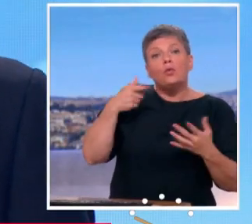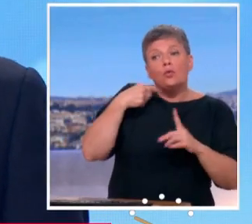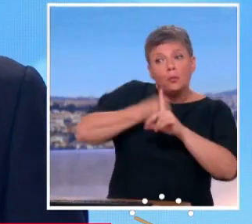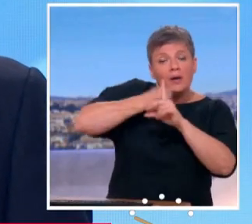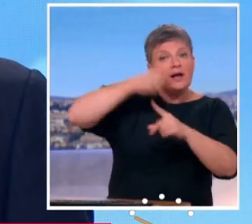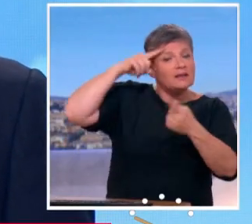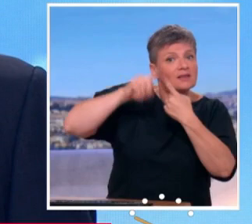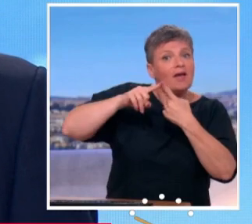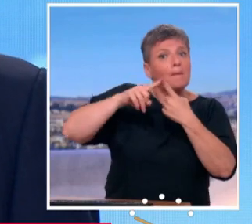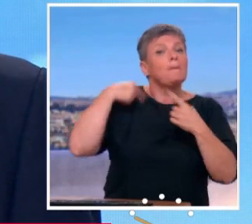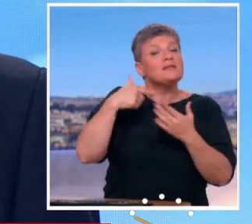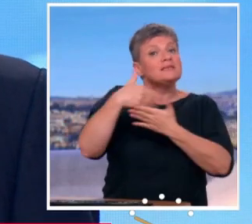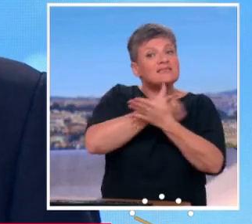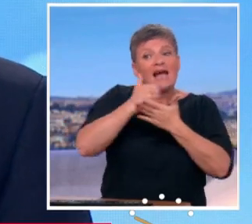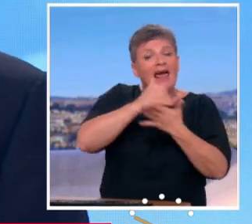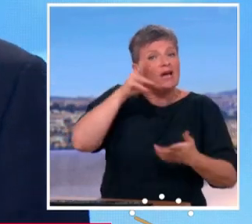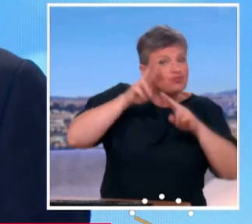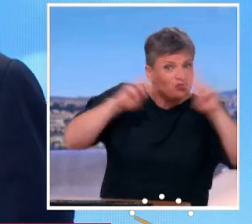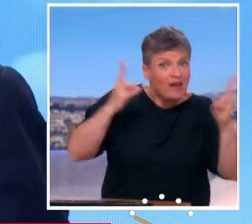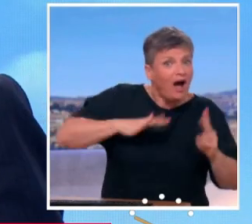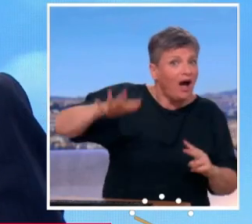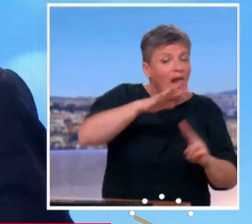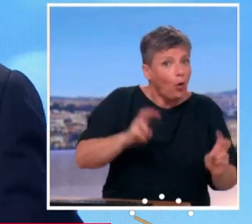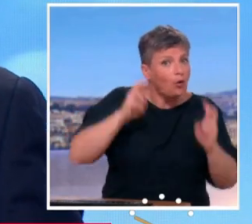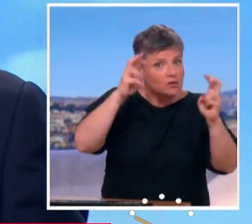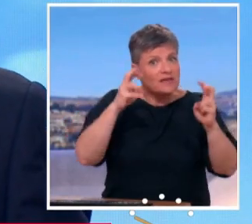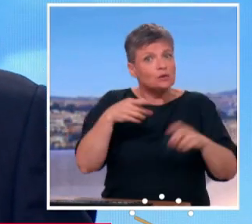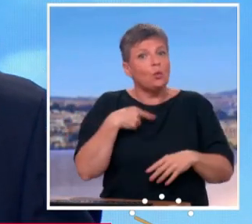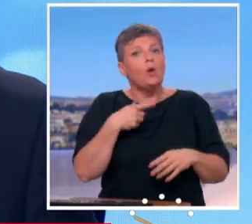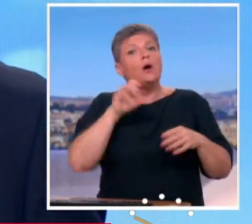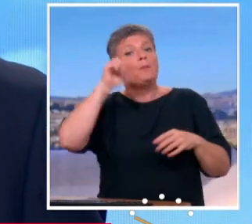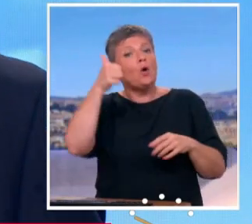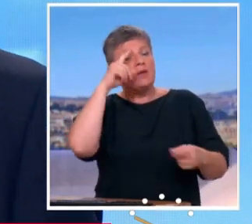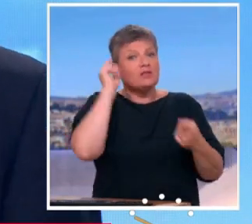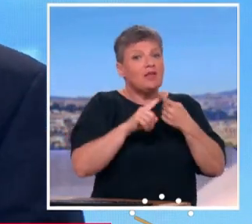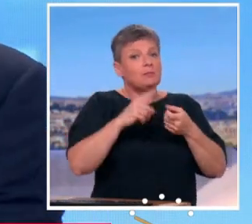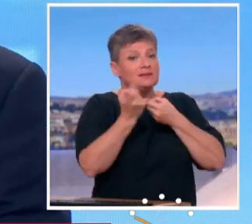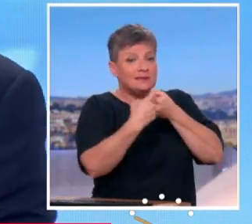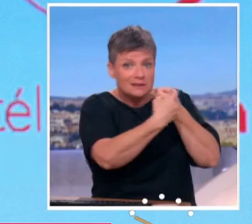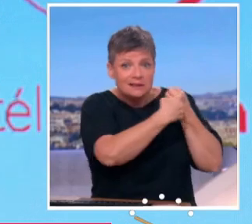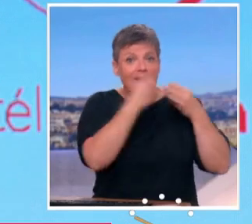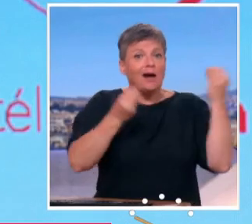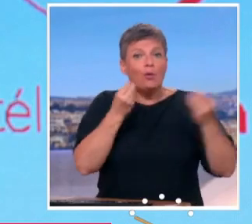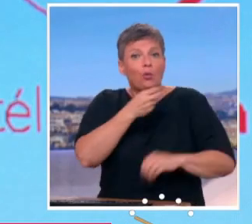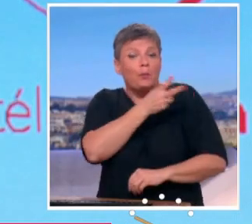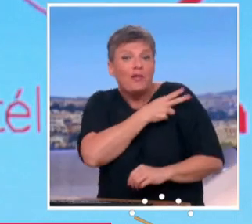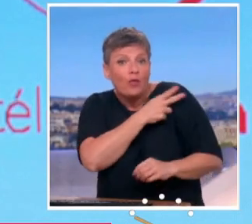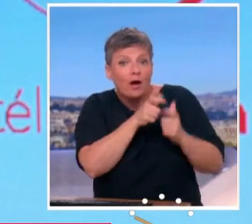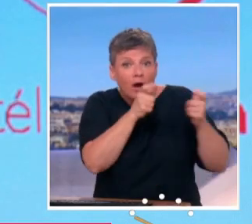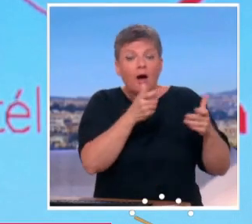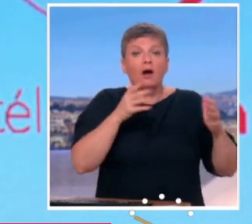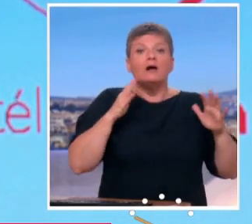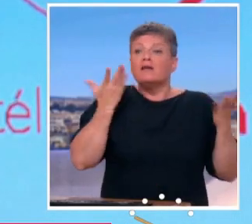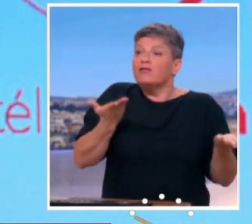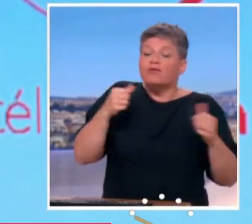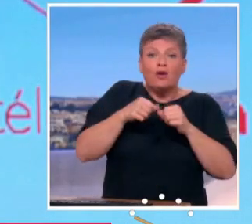parlait tout à l'heure avant 7h30 sur cette question, c'est l'affaire d'abord des syndicats et du patronat. Donc, que dit le gouvernement ? Est-ce qu'il faut